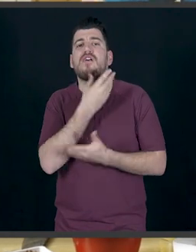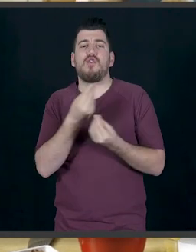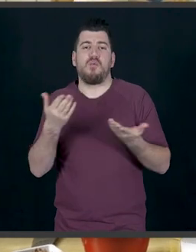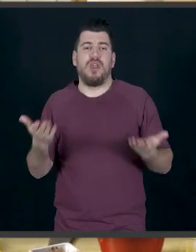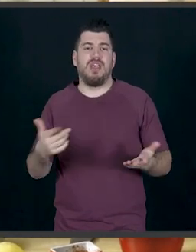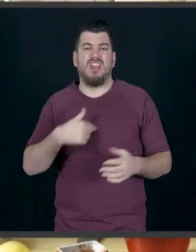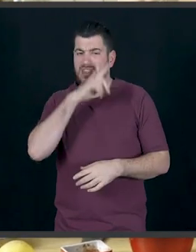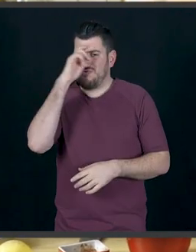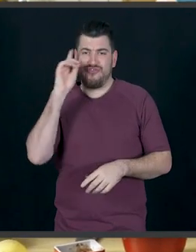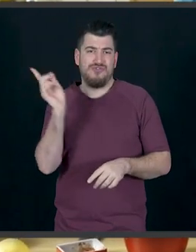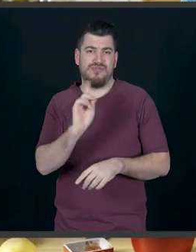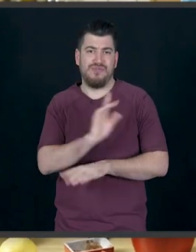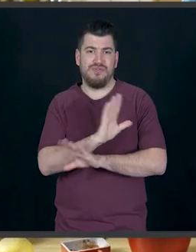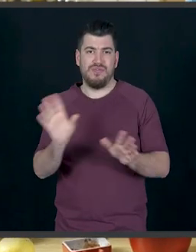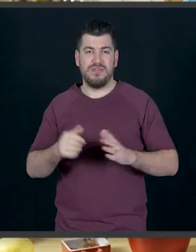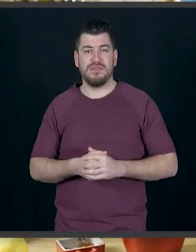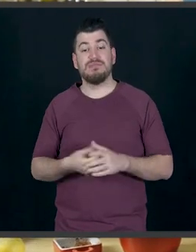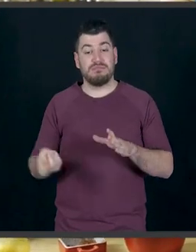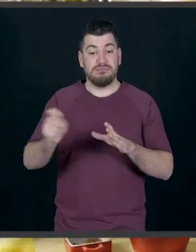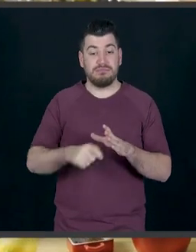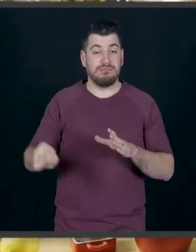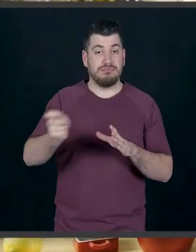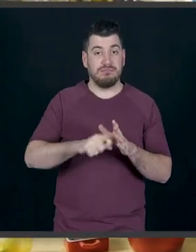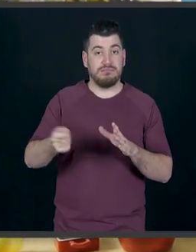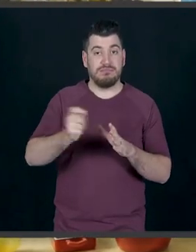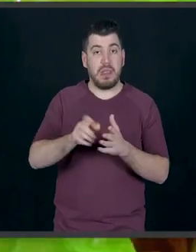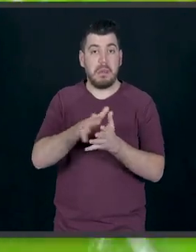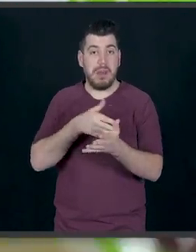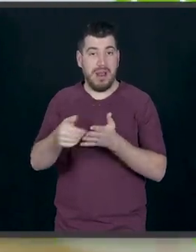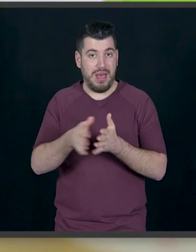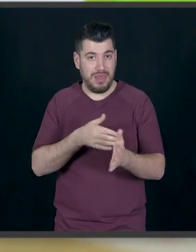όπως είναι. Παίρνω και θα βάλω τη μαρμελάδα μου μέσα στο κορνέ.